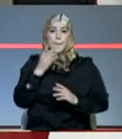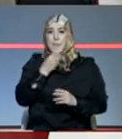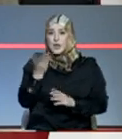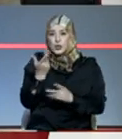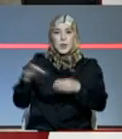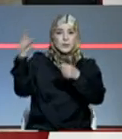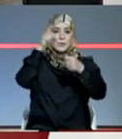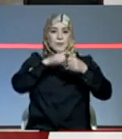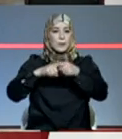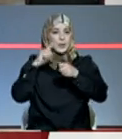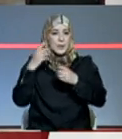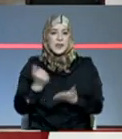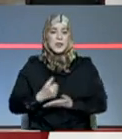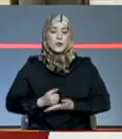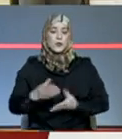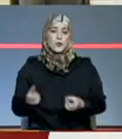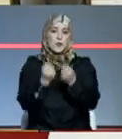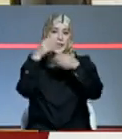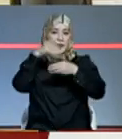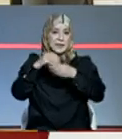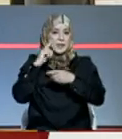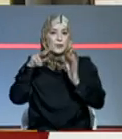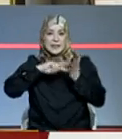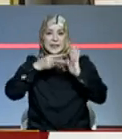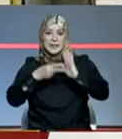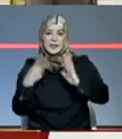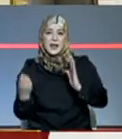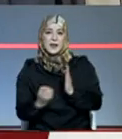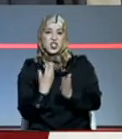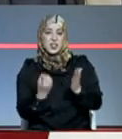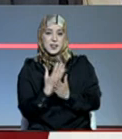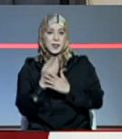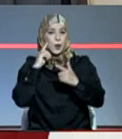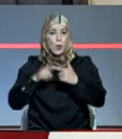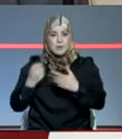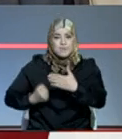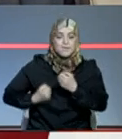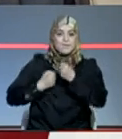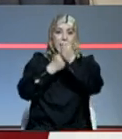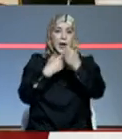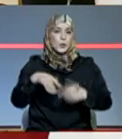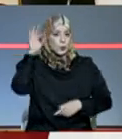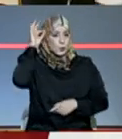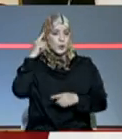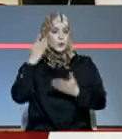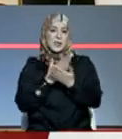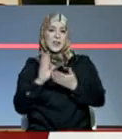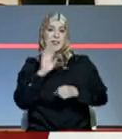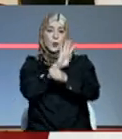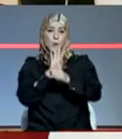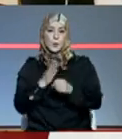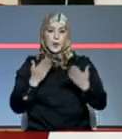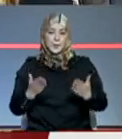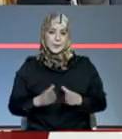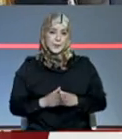المساهمة في تحقيق الانتعاش الاقتصادي وفق سياغ وآليات مبتكرة ومعاذضة الجهد الوطني لمجابهة جائحة كوفيد